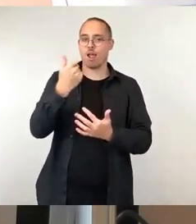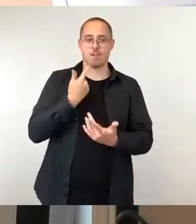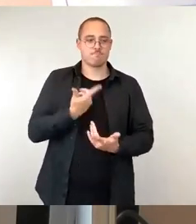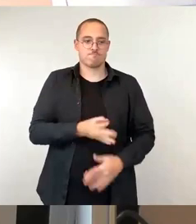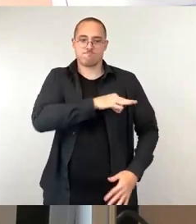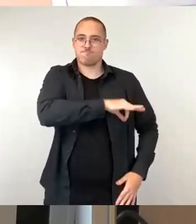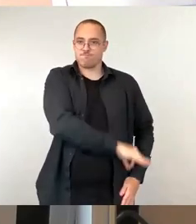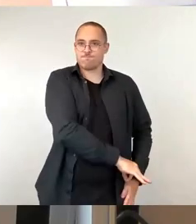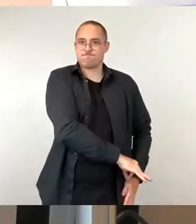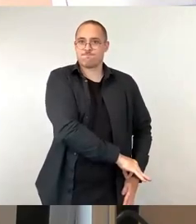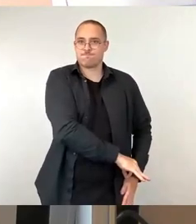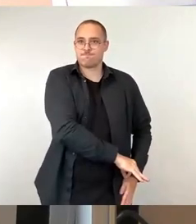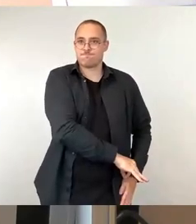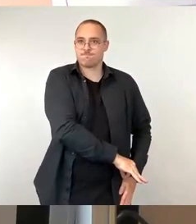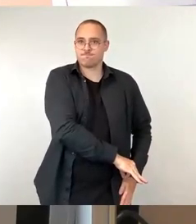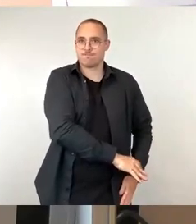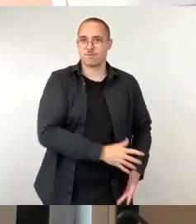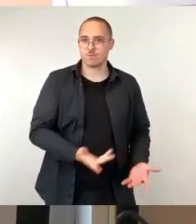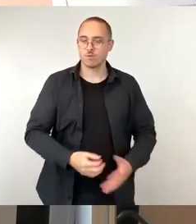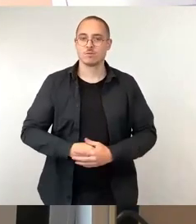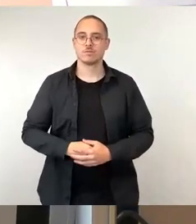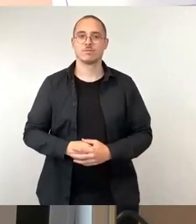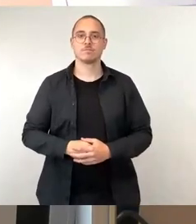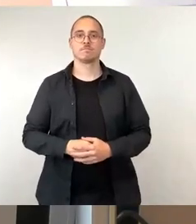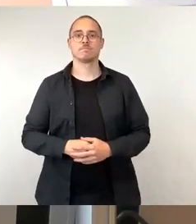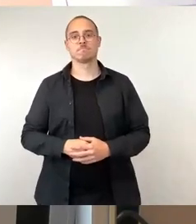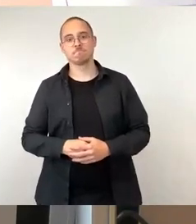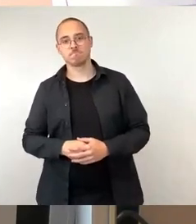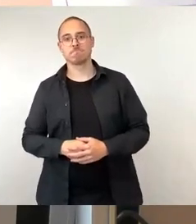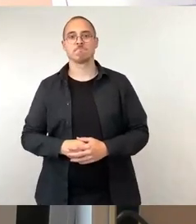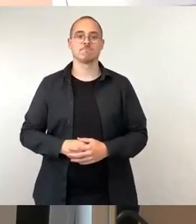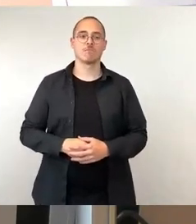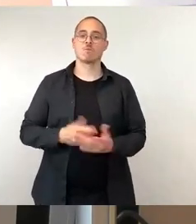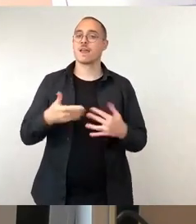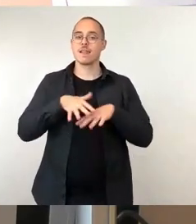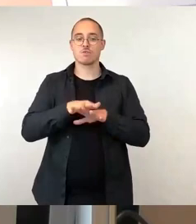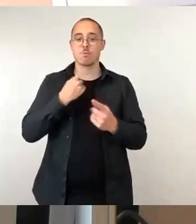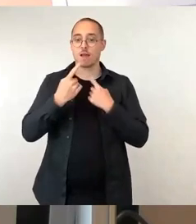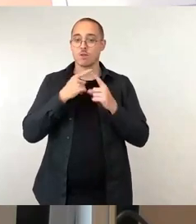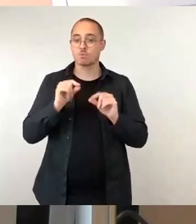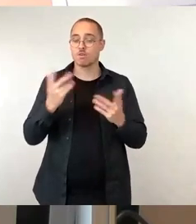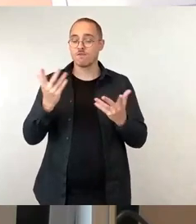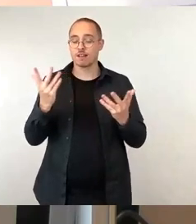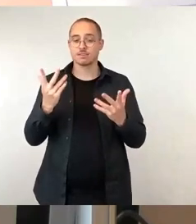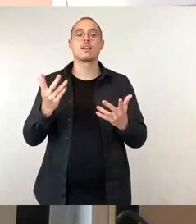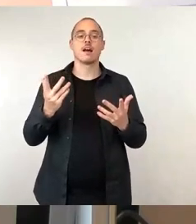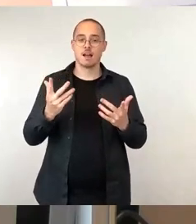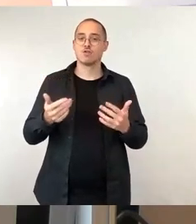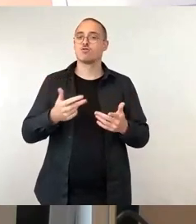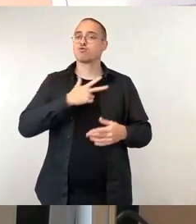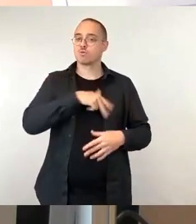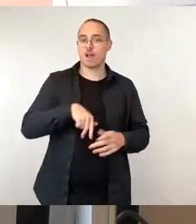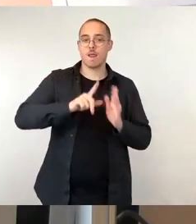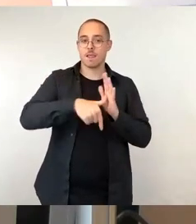Integrationsberatung zuallererst einmal die Informationen dazu versteht, welche sozialen Leistungen wie und wo zu beantragen